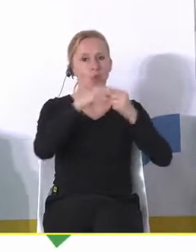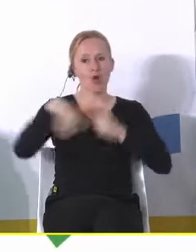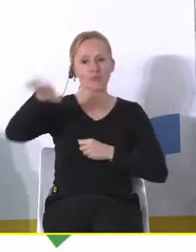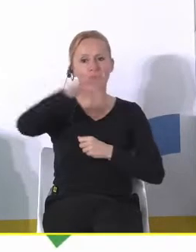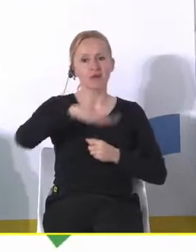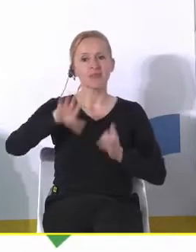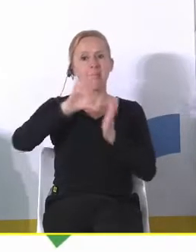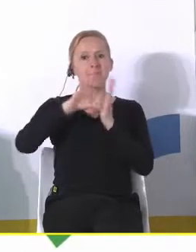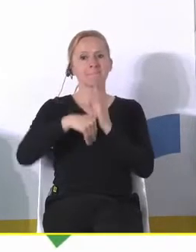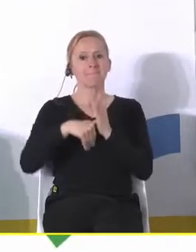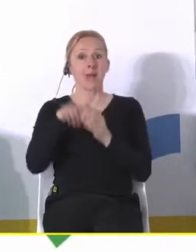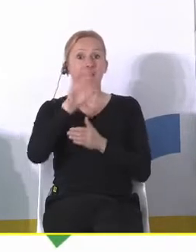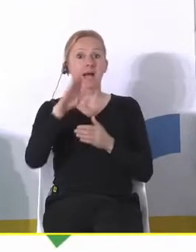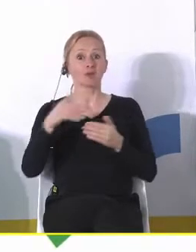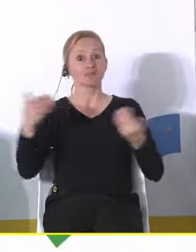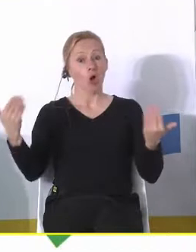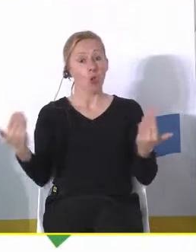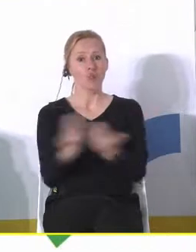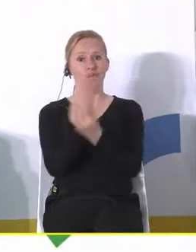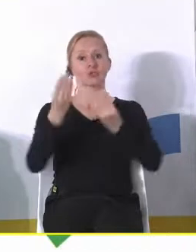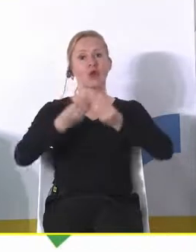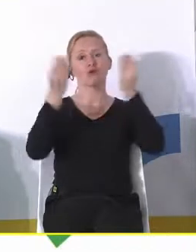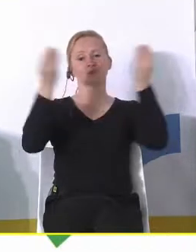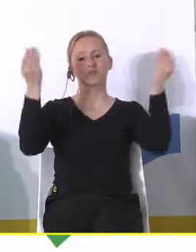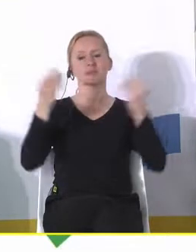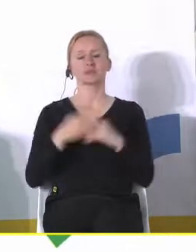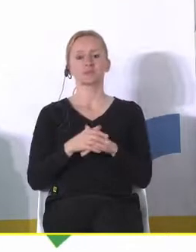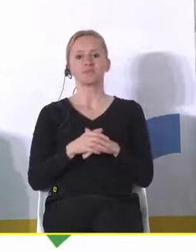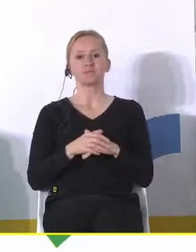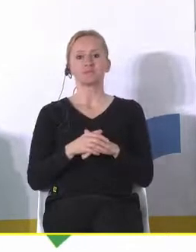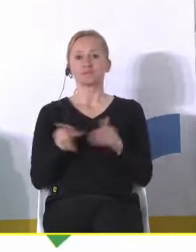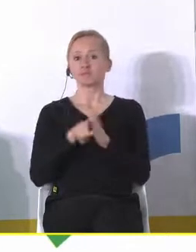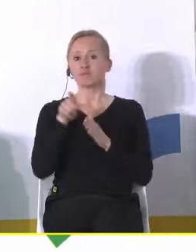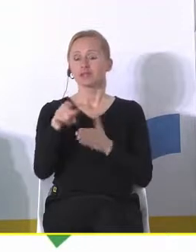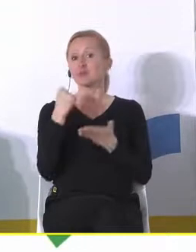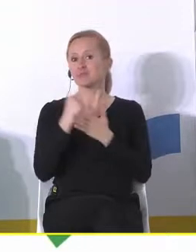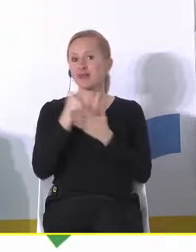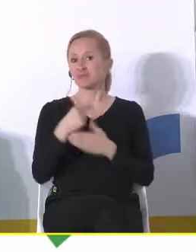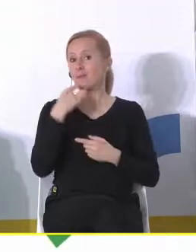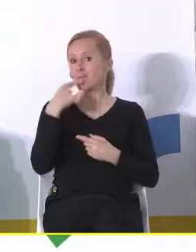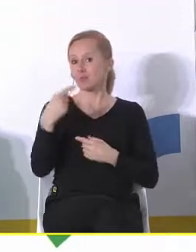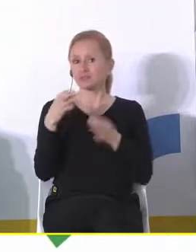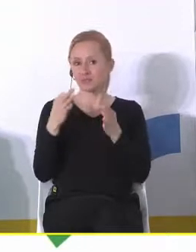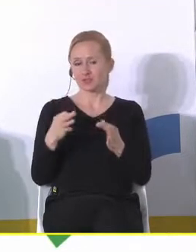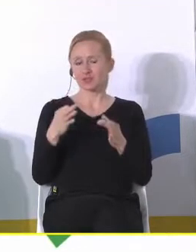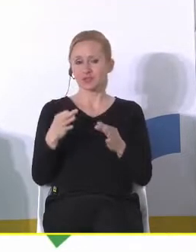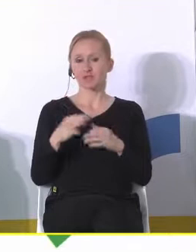miasta się po prostu mają szansę odtwarzać i rozwijać, tak. Więc to jest rzecz, o którą chciałem tu powiedzieć i